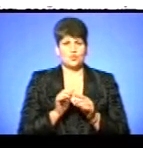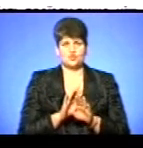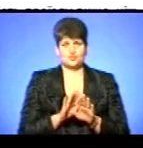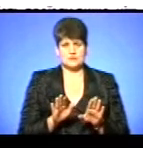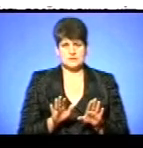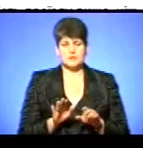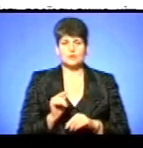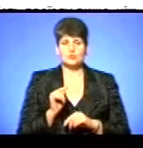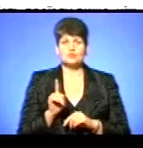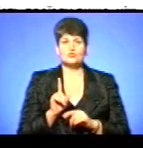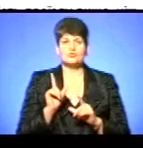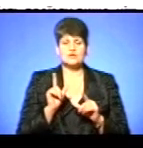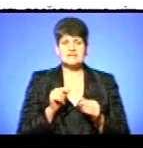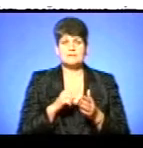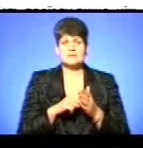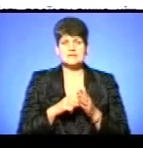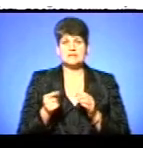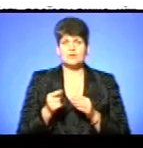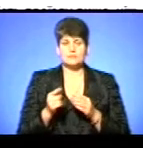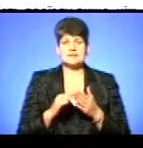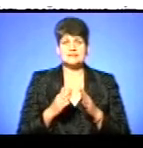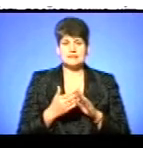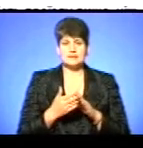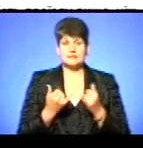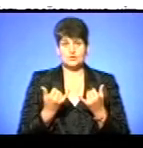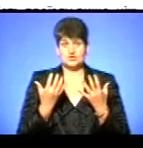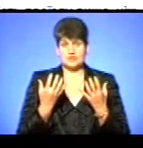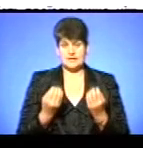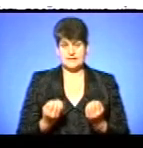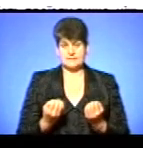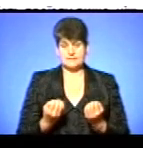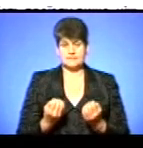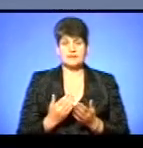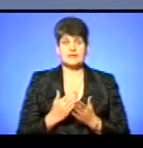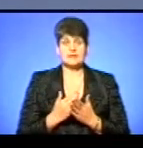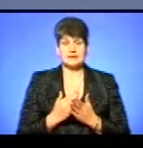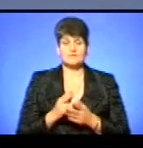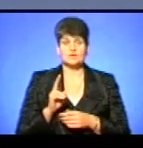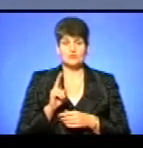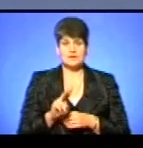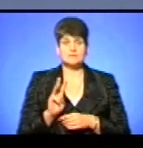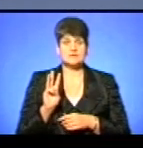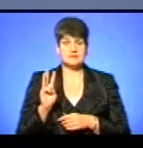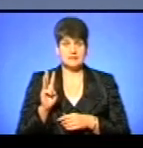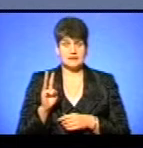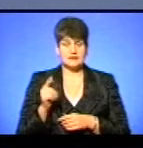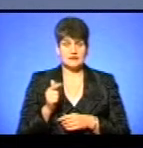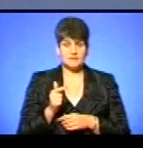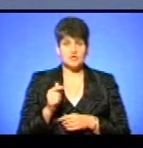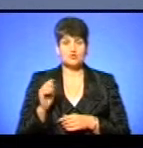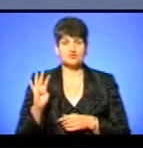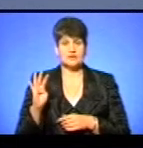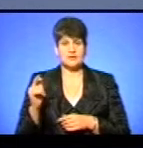проїзд в місті Тернополі станом ще на сьогоднішній день є в тролейбусах 3,4 гривні.